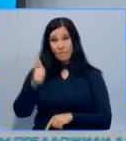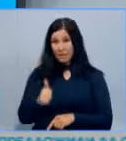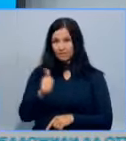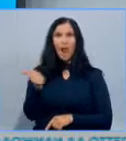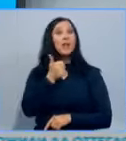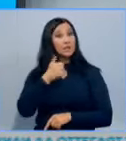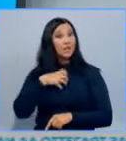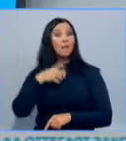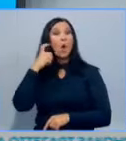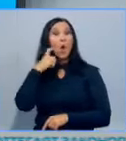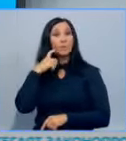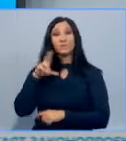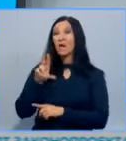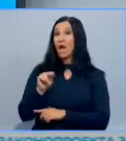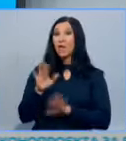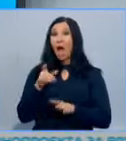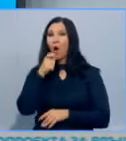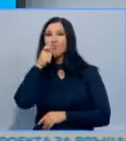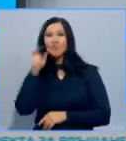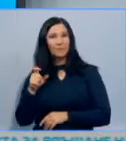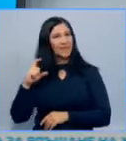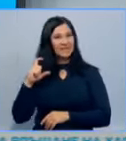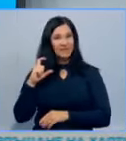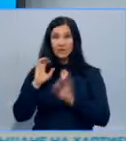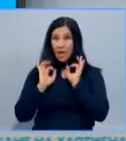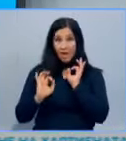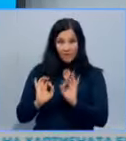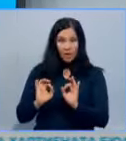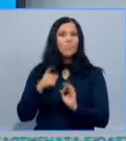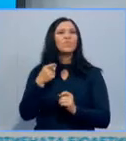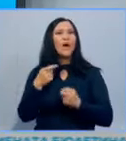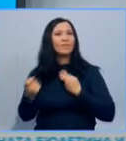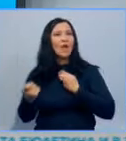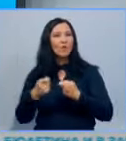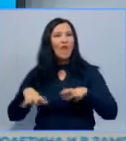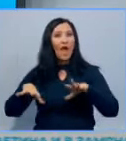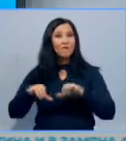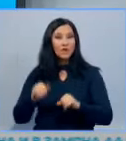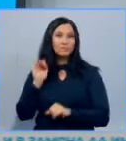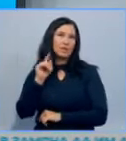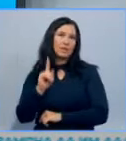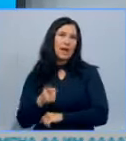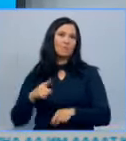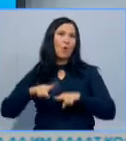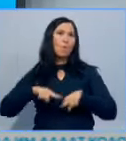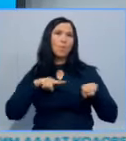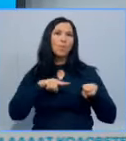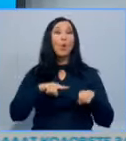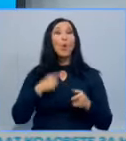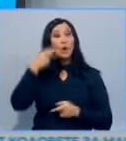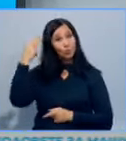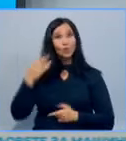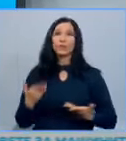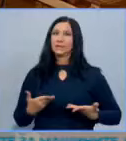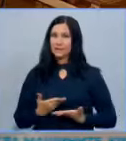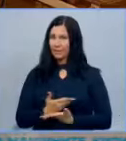Лидерът на ГЕР Бойко Борисов каза, че ако думите на Свиленски са верни, това е търговия с власт и би трябвало прокуратурата да се